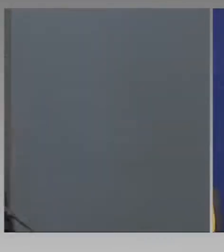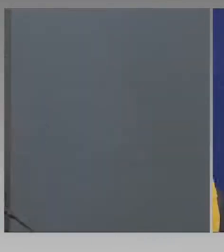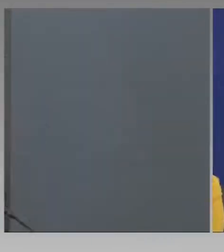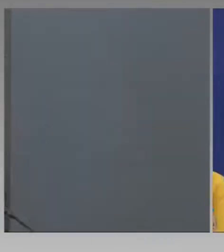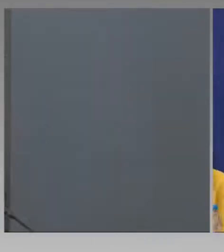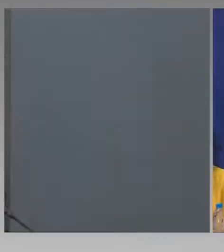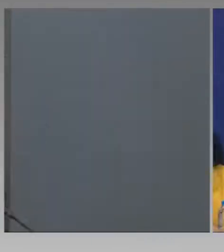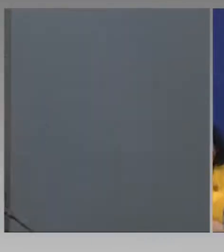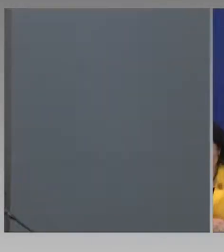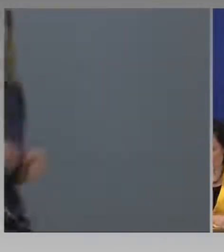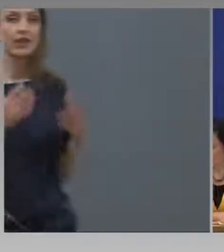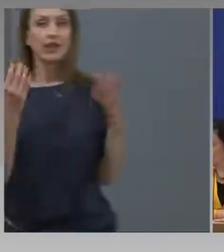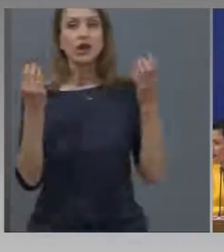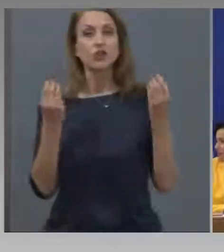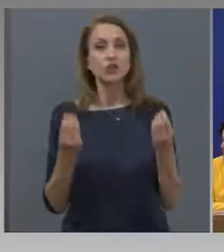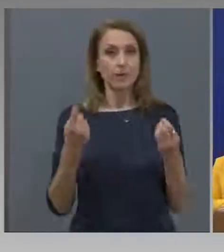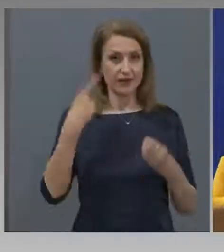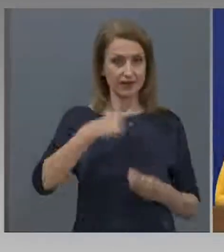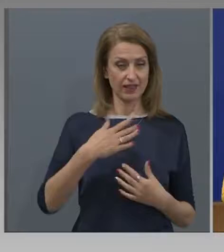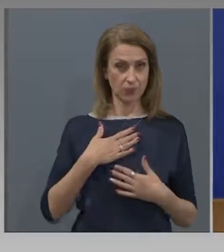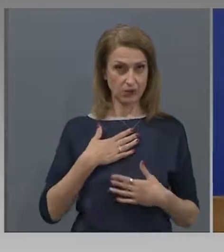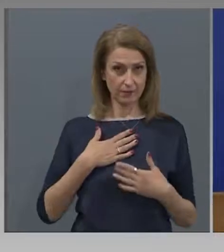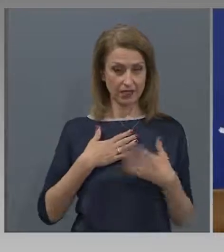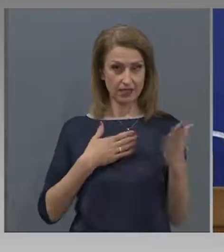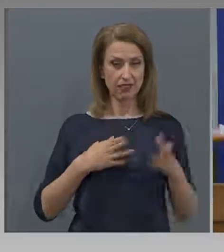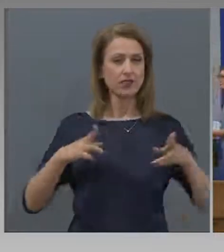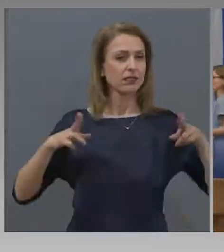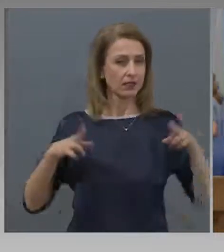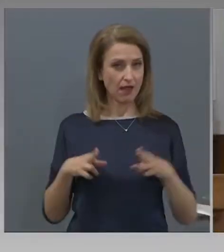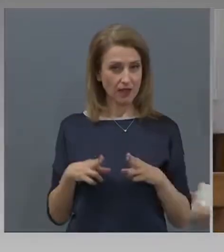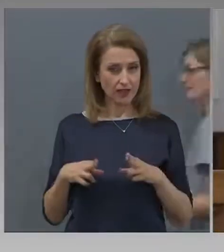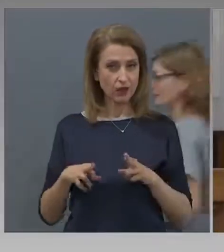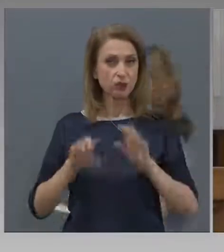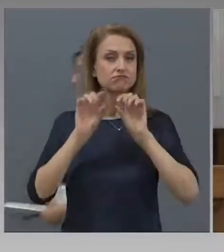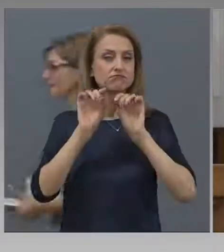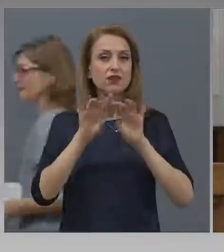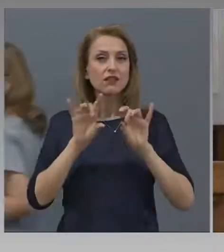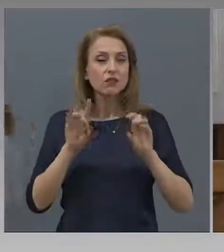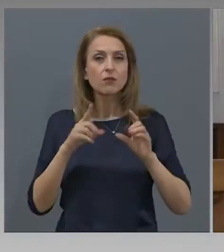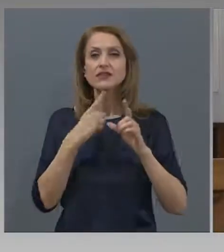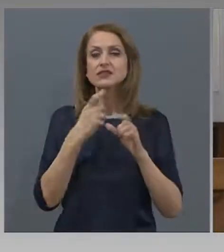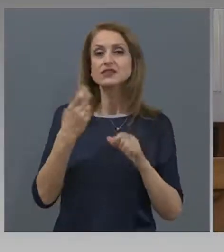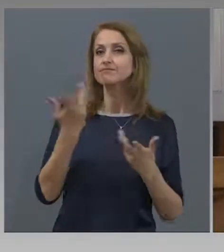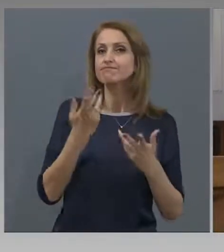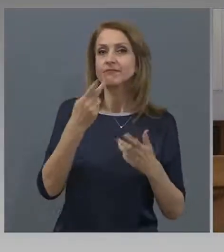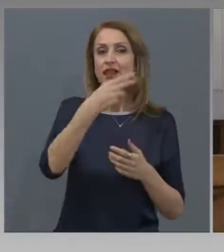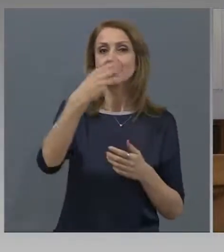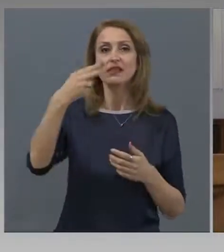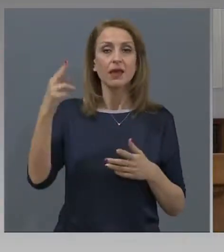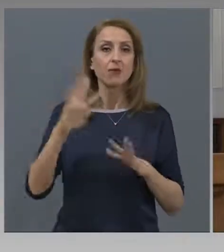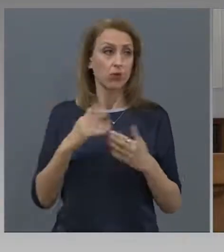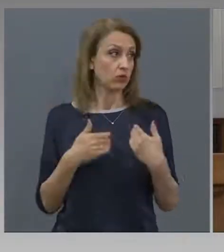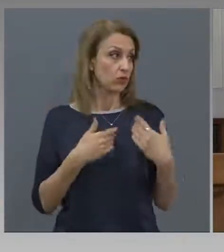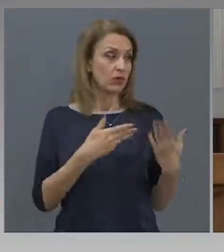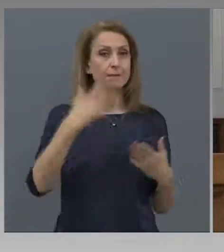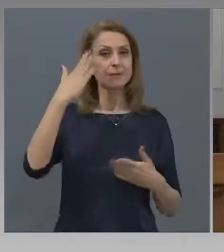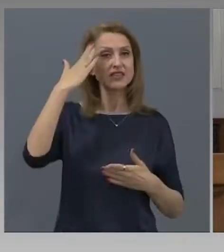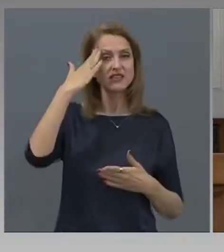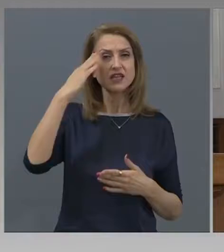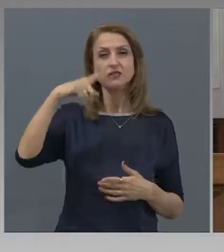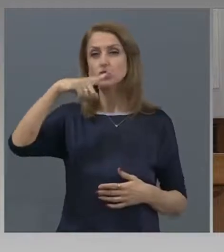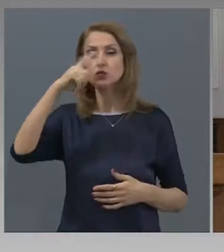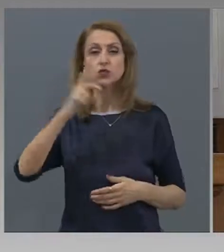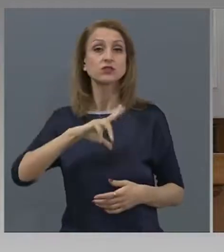Добър ден и от мен. Накратко информация по темите, по които работи Министерство на труда и